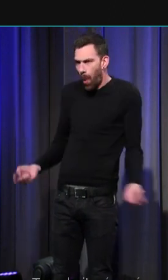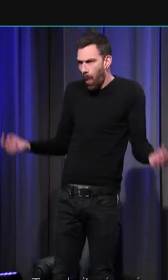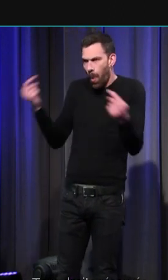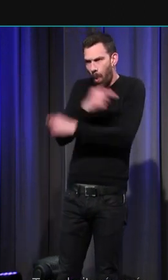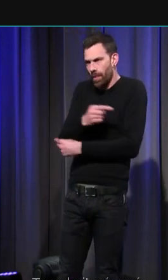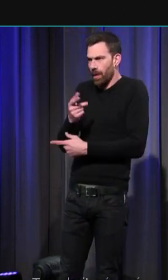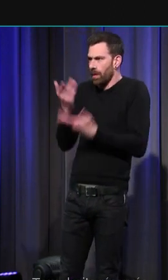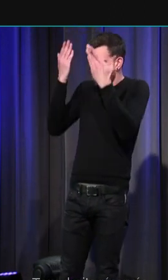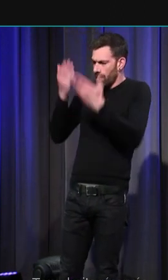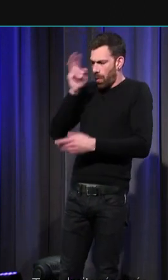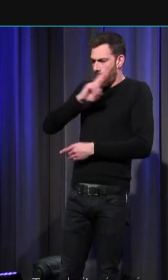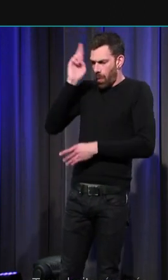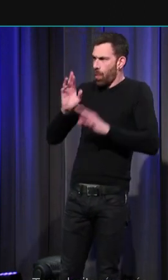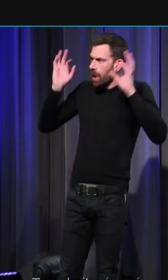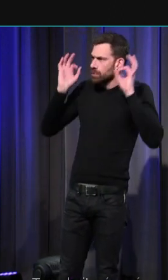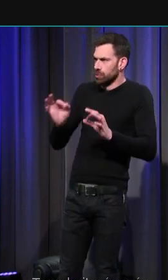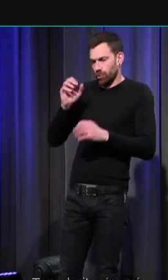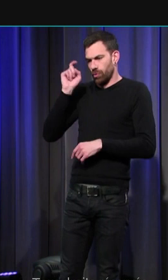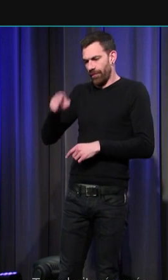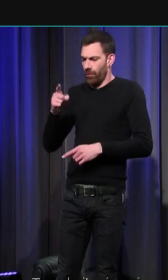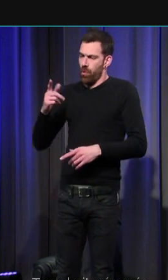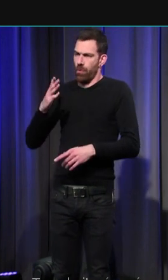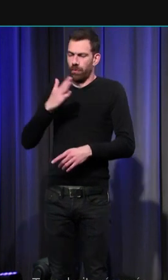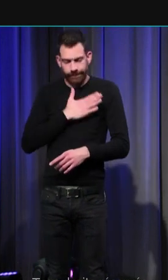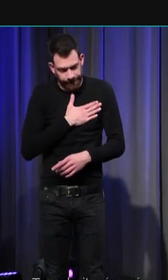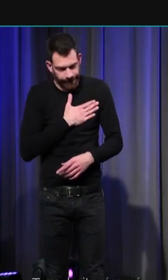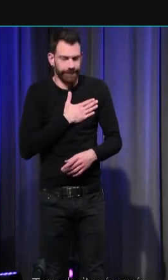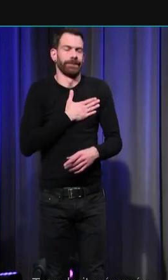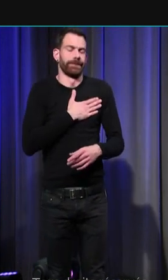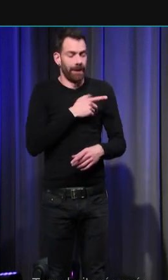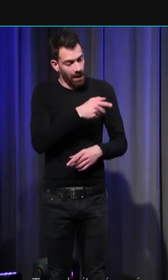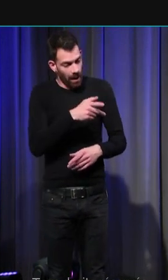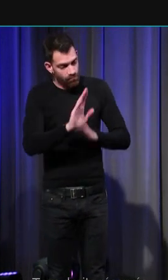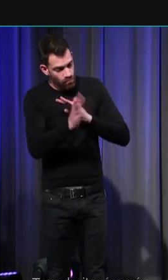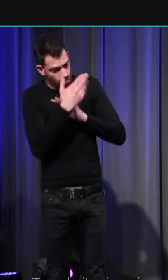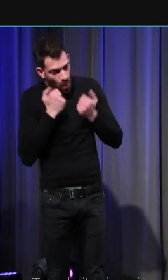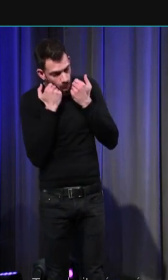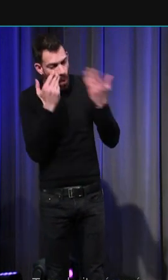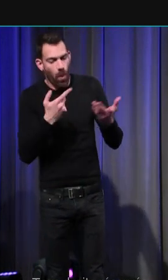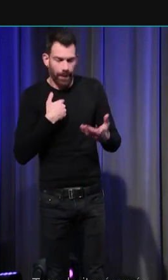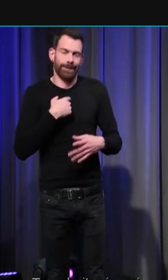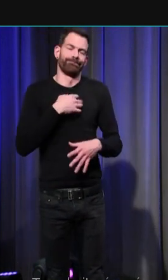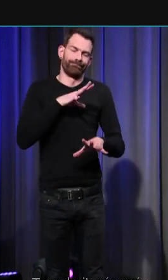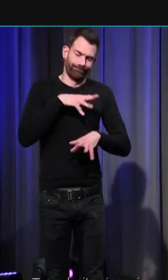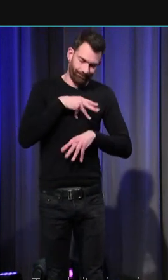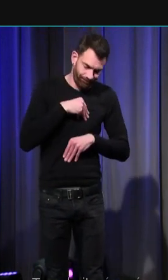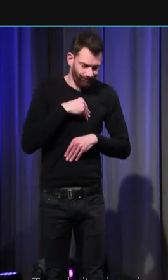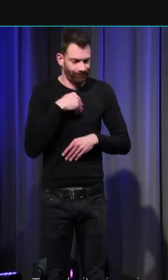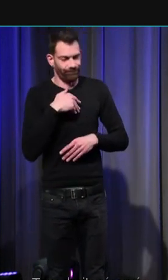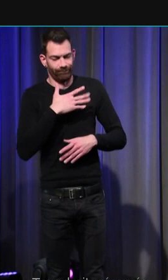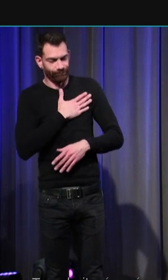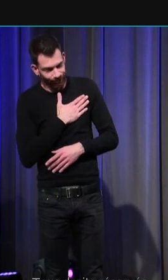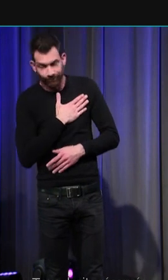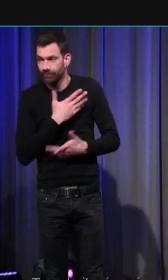contraire manifester de la mensuétude devant l'amende honorable des Calaisiens puisque selon le déroulé